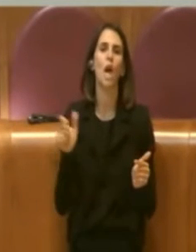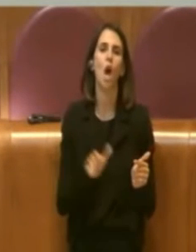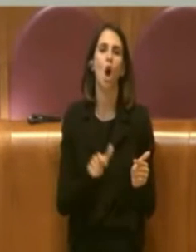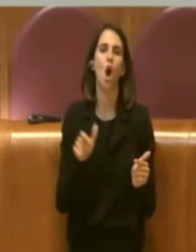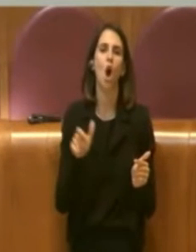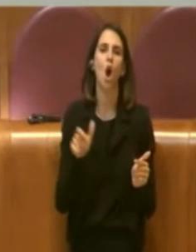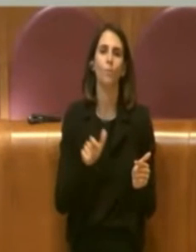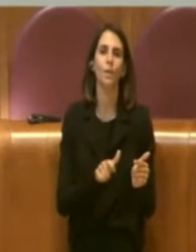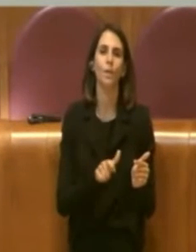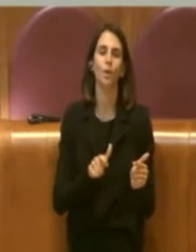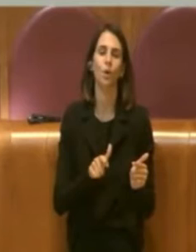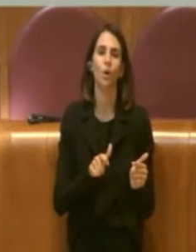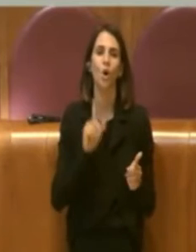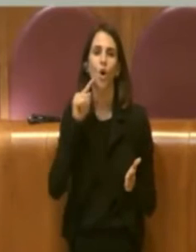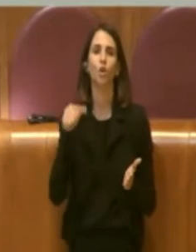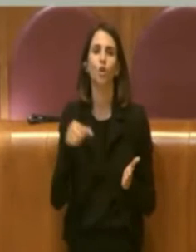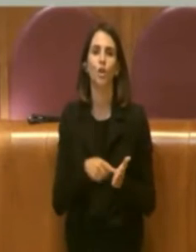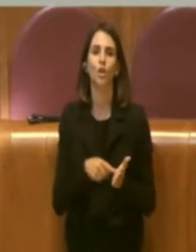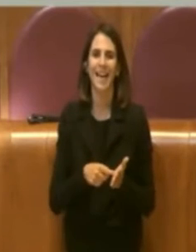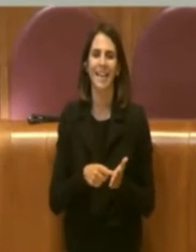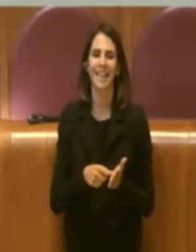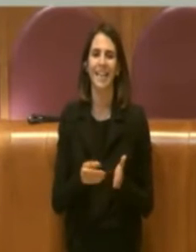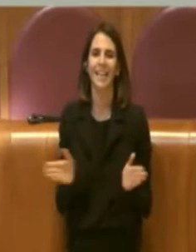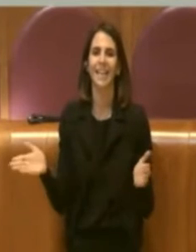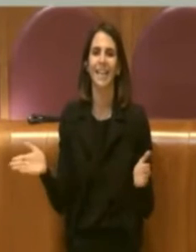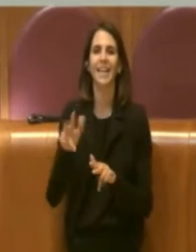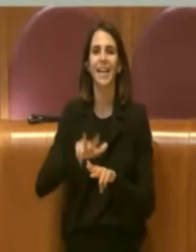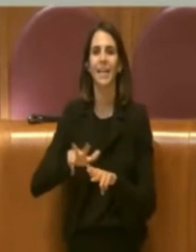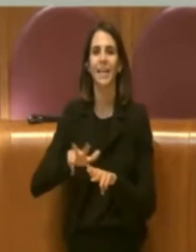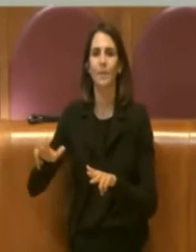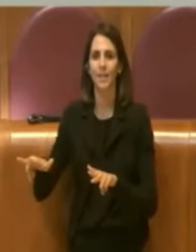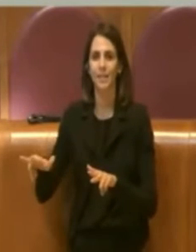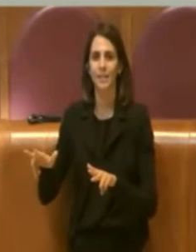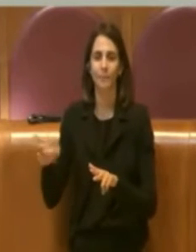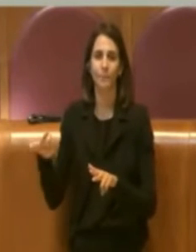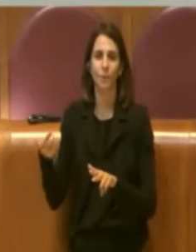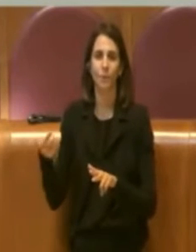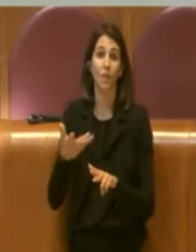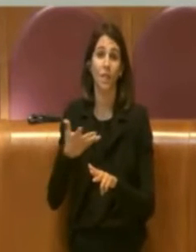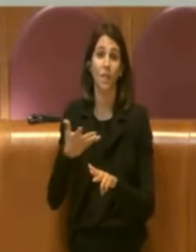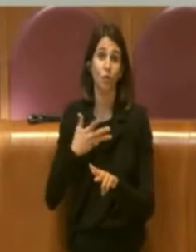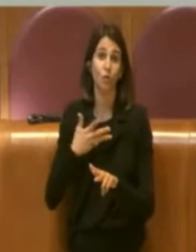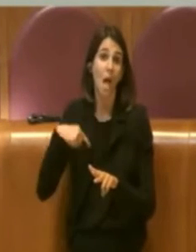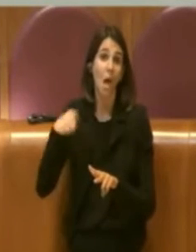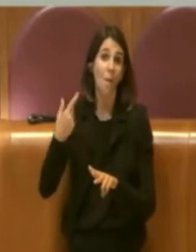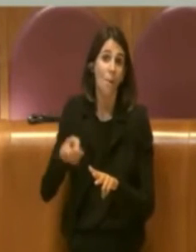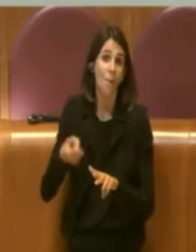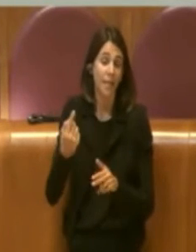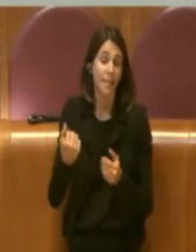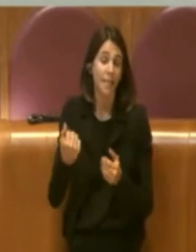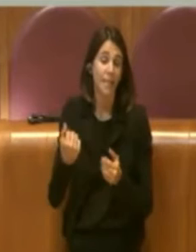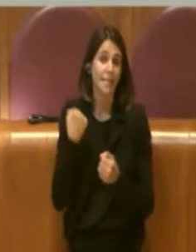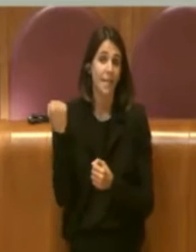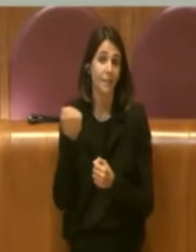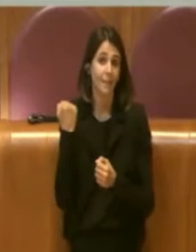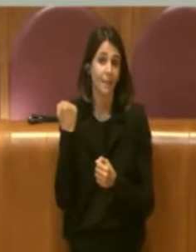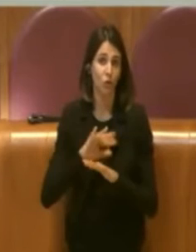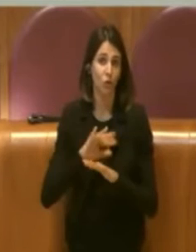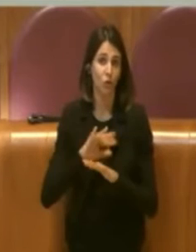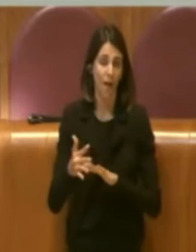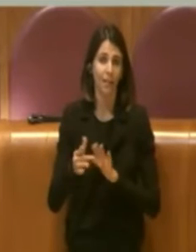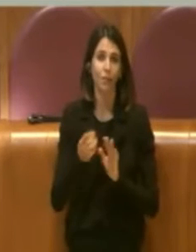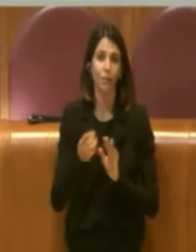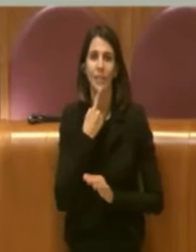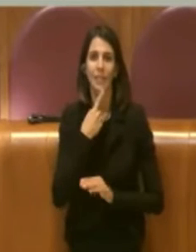servizio e l'altro quando appunto esiste un servizio successivo e questo perché il titolare di autorizzazione di